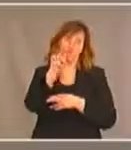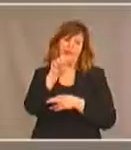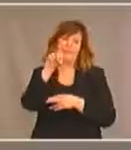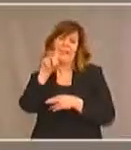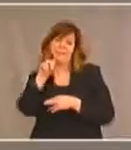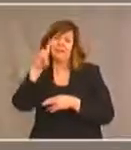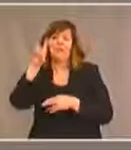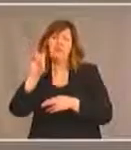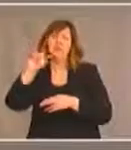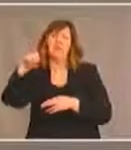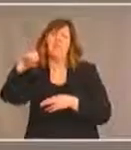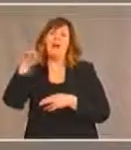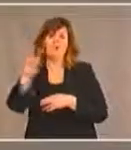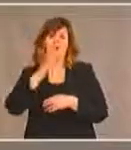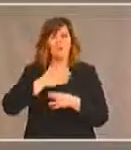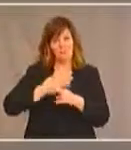Avant tout, j'aimerais